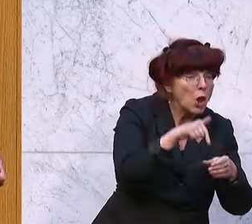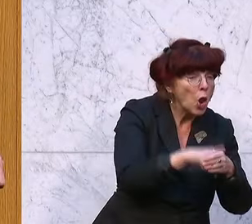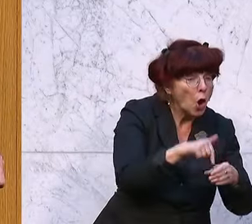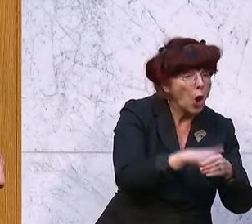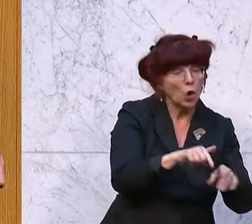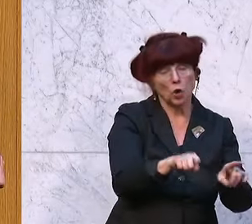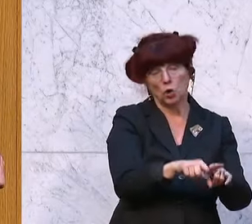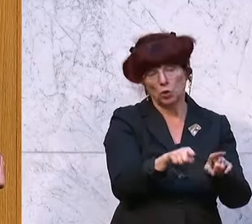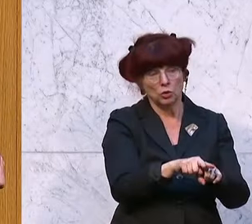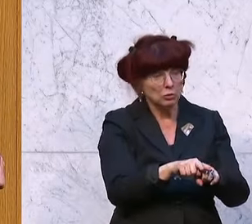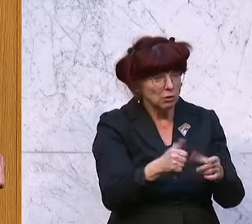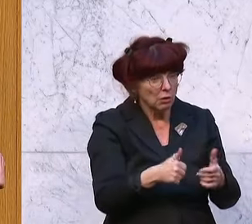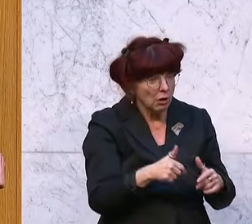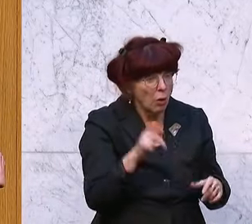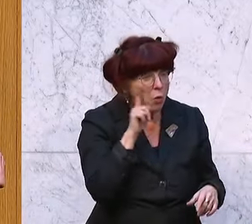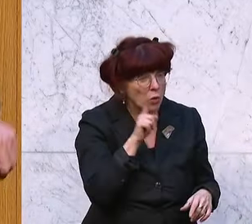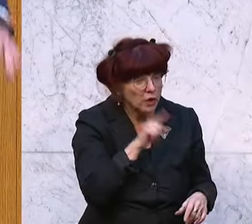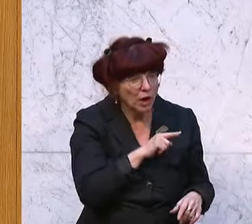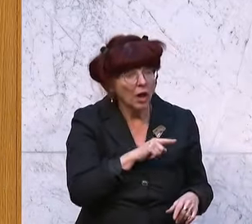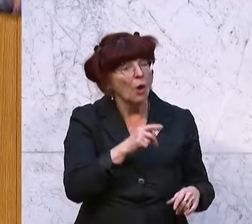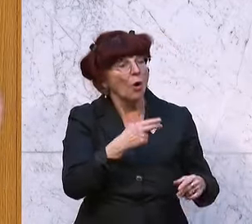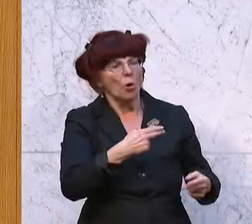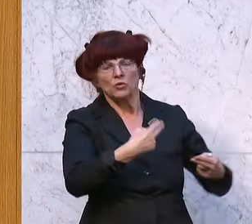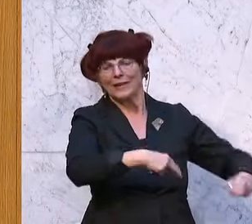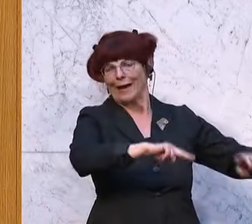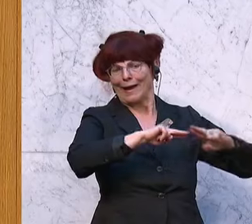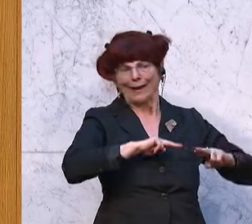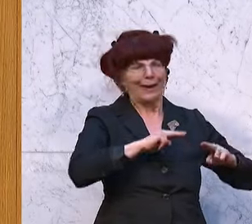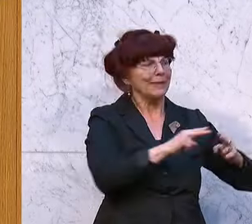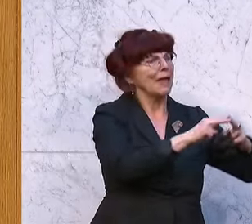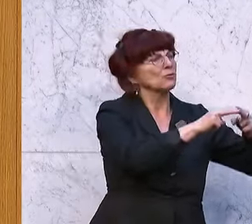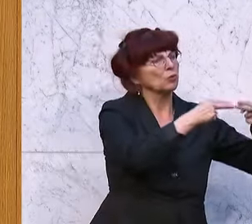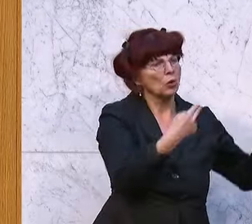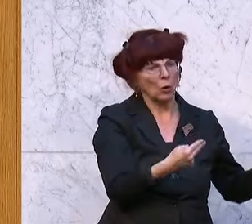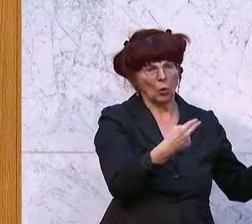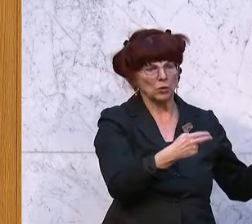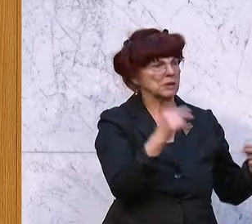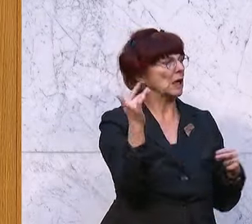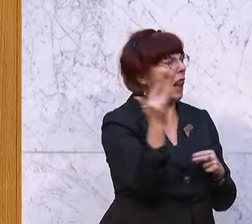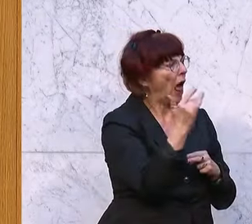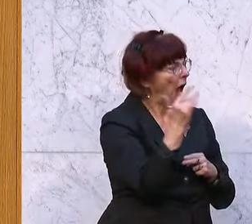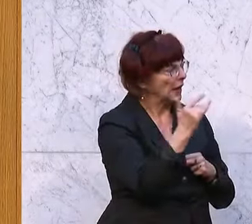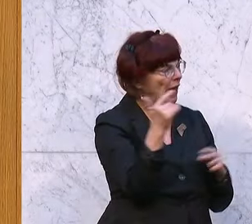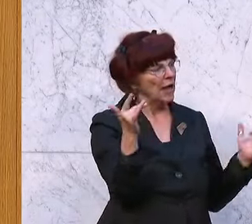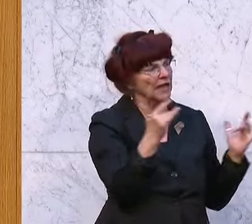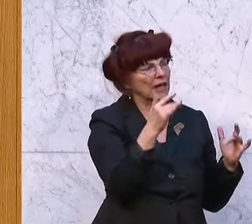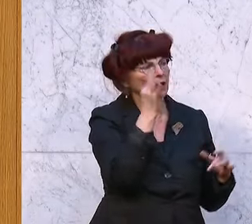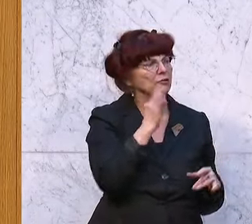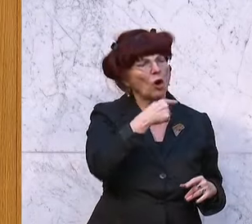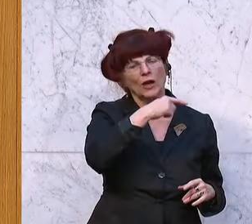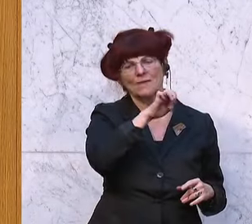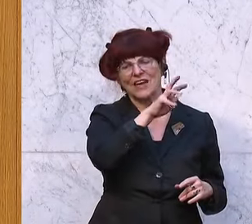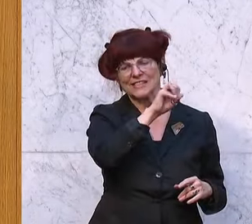gerade sehe, die Frau Edstadler, die Renaturierungsklagenlüge gegen die Frau Gewessler, hat sich ja auch alles in Luft aufgelöst. Ah ja, und die